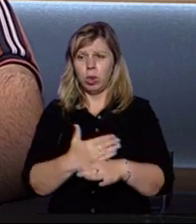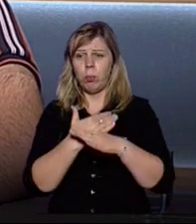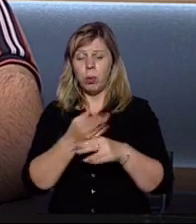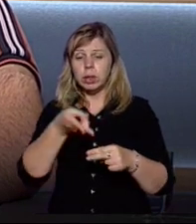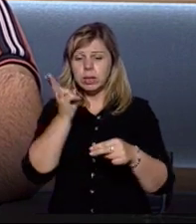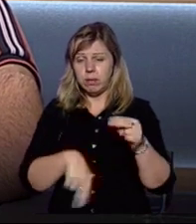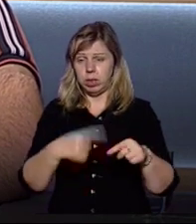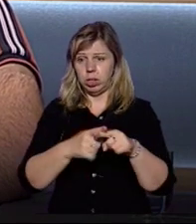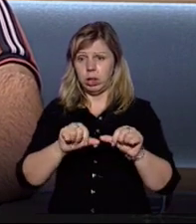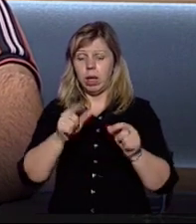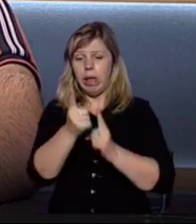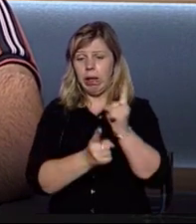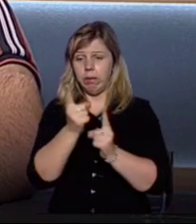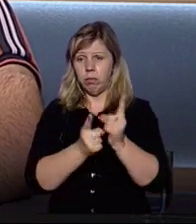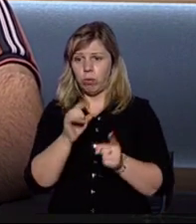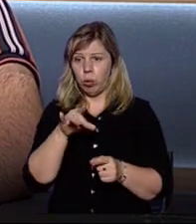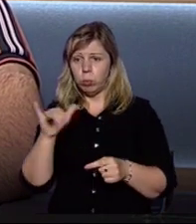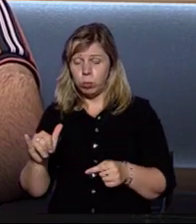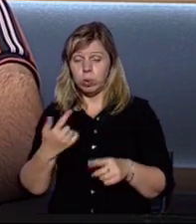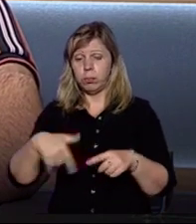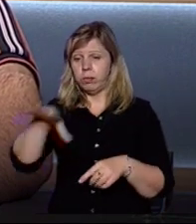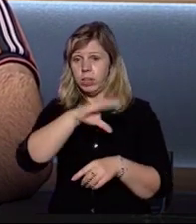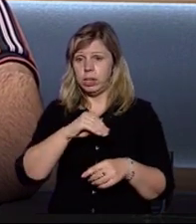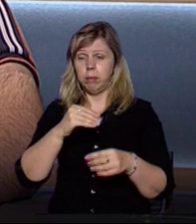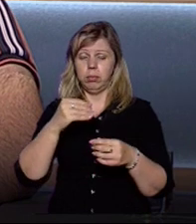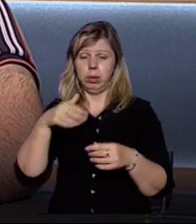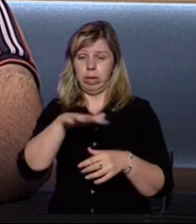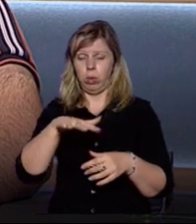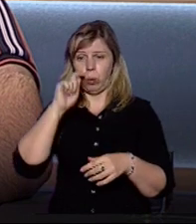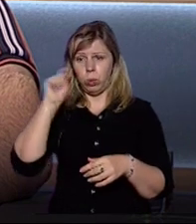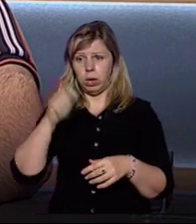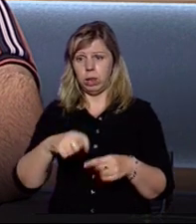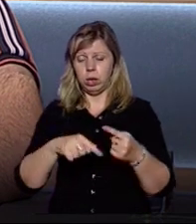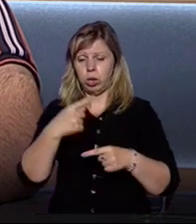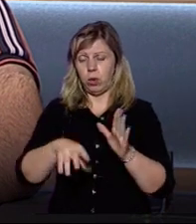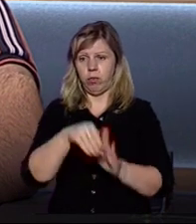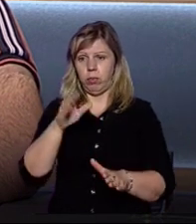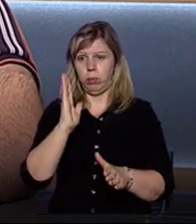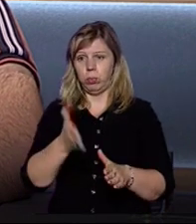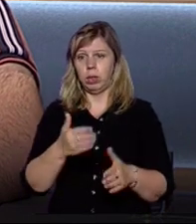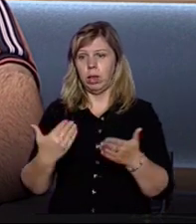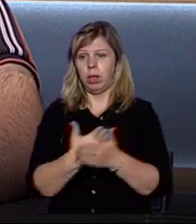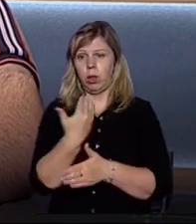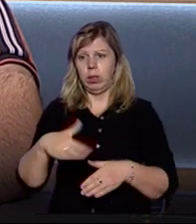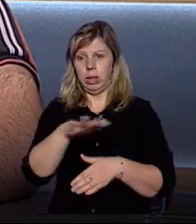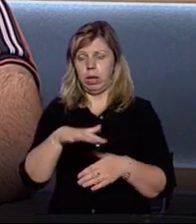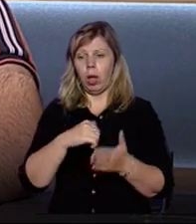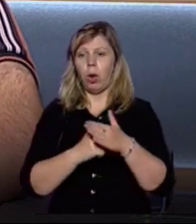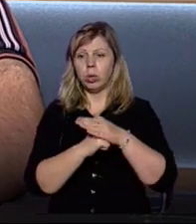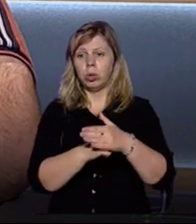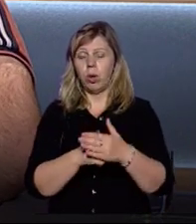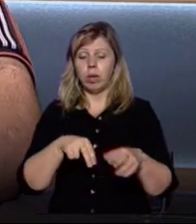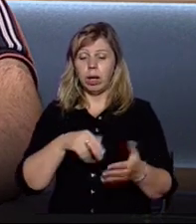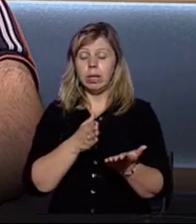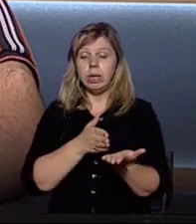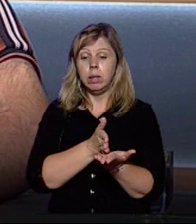завершити цю реформу, і по всій території України чергові вибори нехай би відбудуться на новій територіальній основі. І рухати